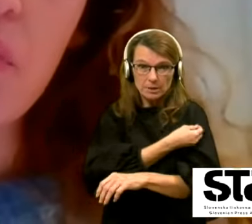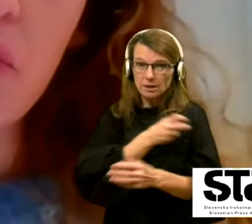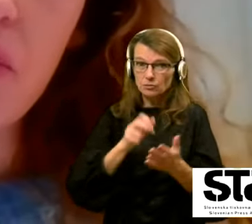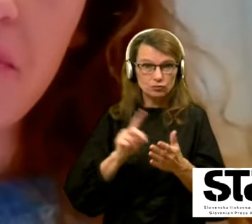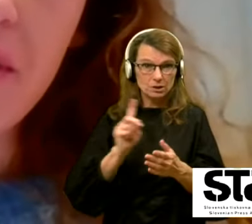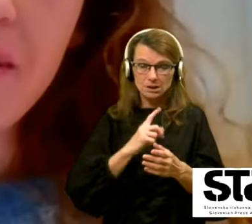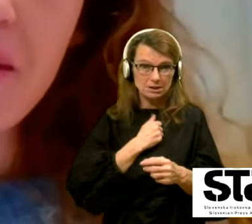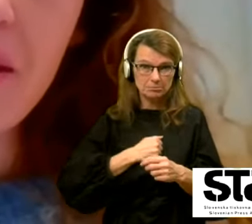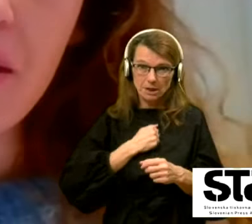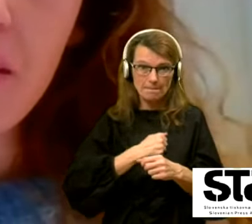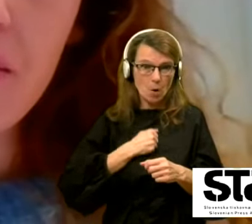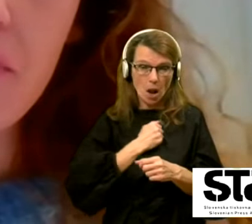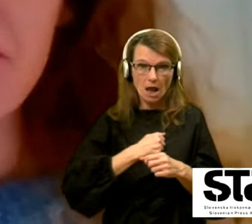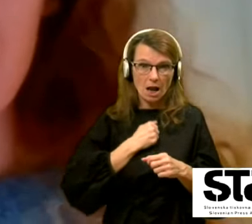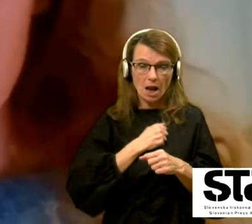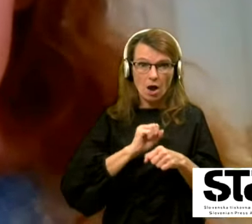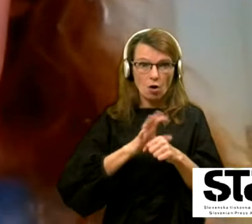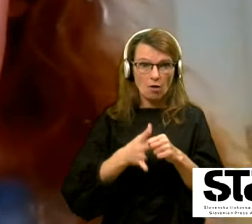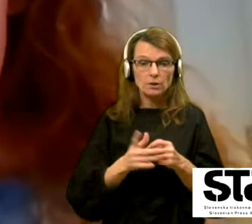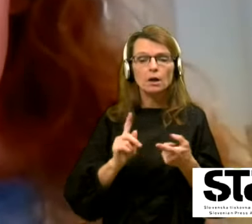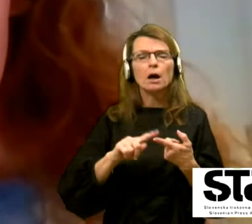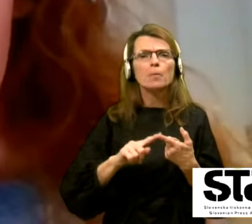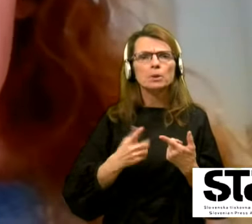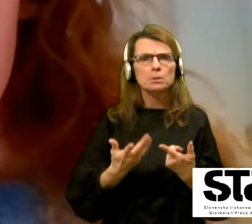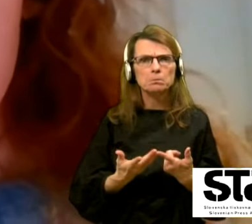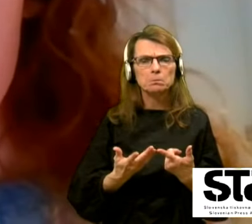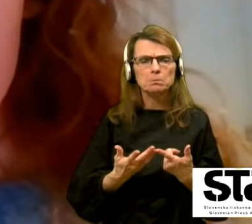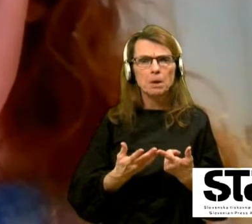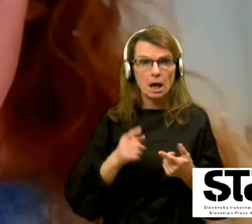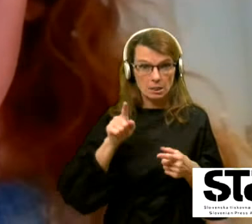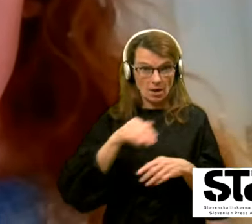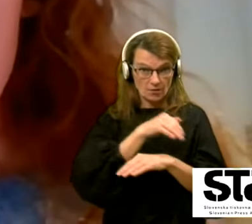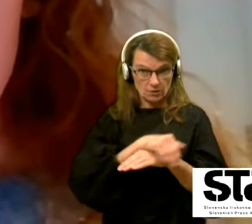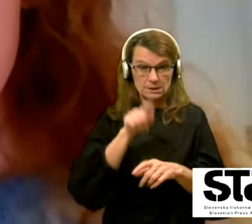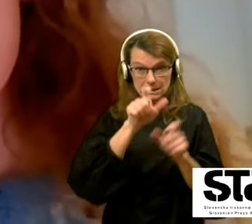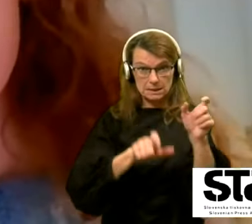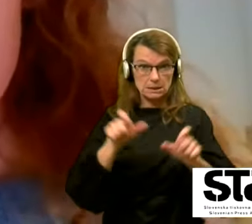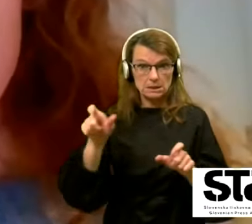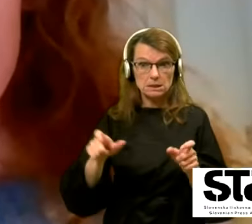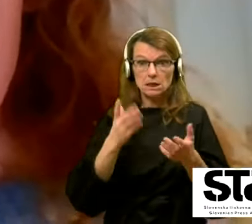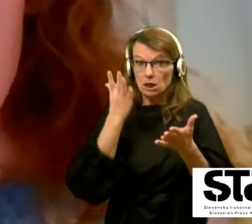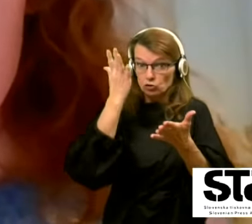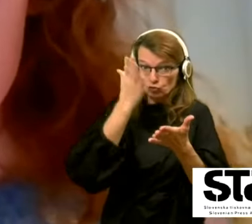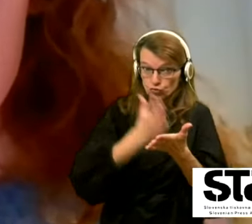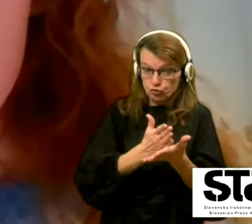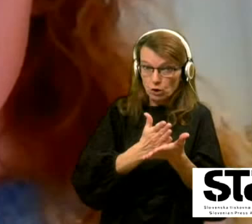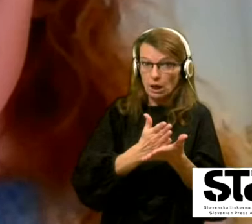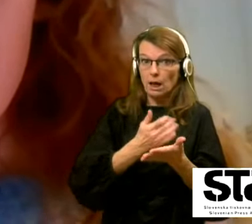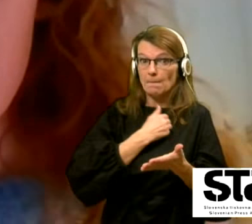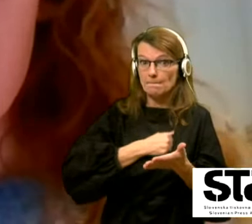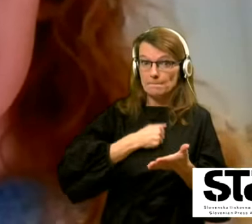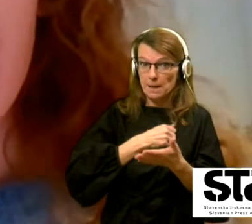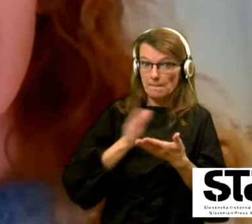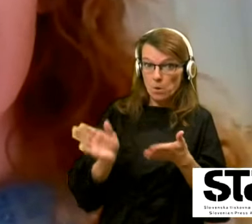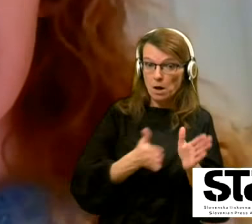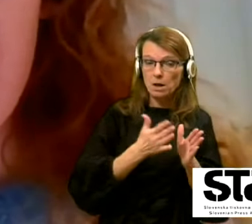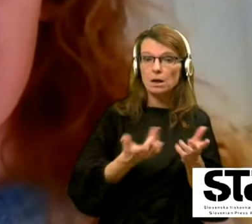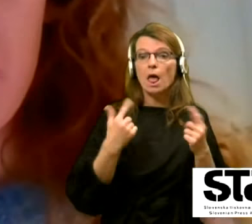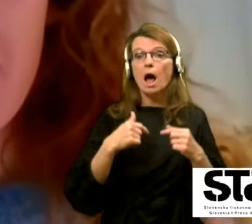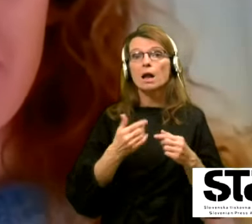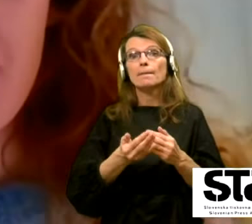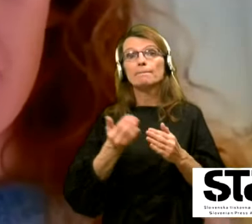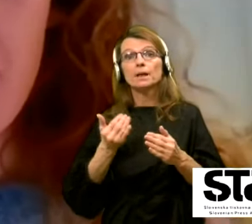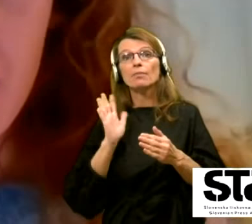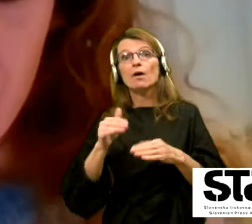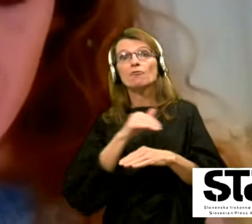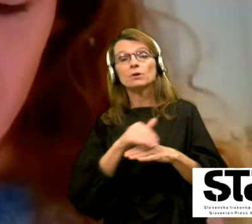kaj pa potem bodo na vrsti ti oskrbovanci, ki so COVID že preboleli, bo na vrsti prej kdo drug in morda kaj